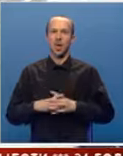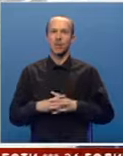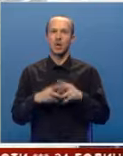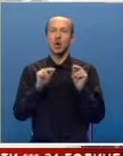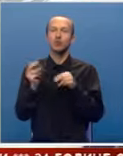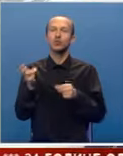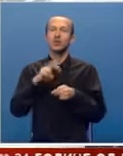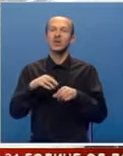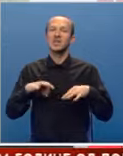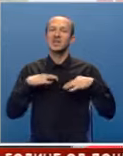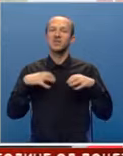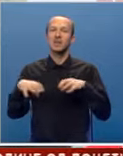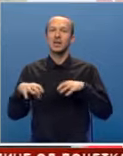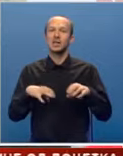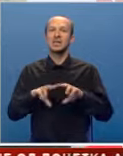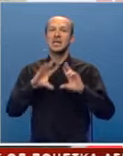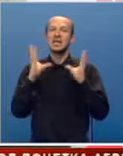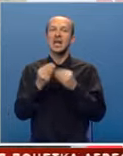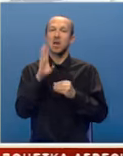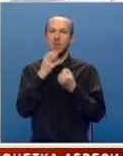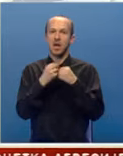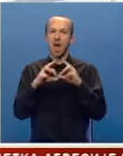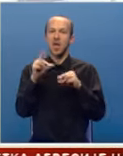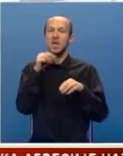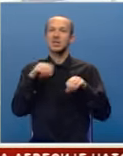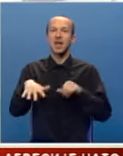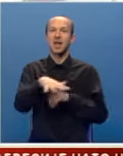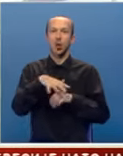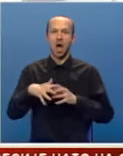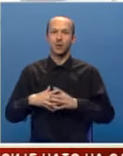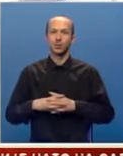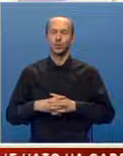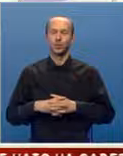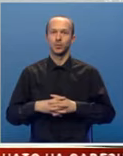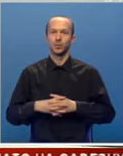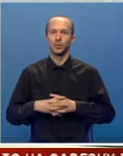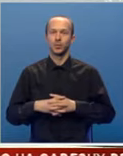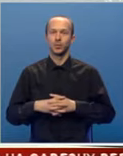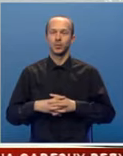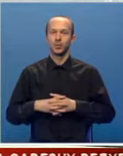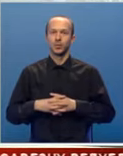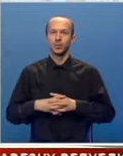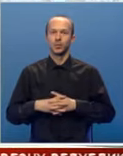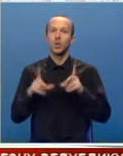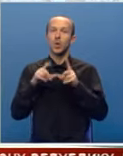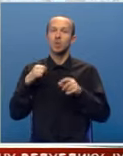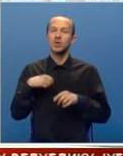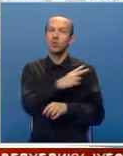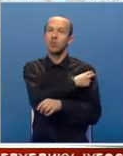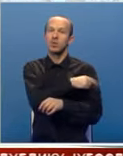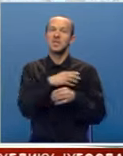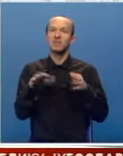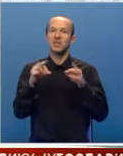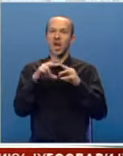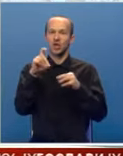Ko su su prisustvali zdravstveni radnici iz cijele BiH, ali i zemalja regiona? U Bijeljinskoj bolnici